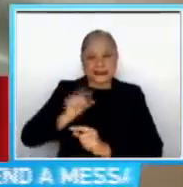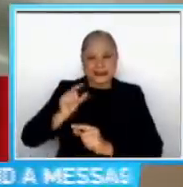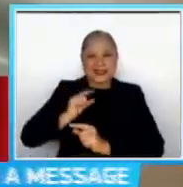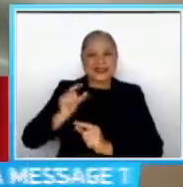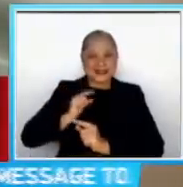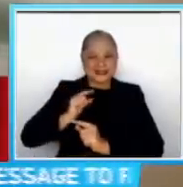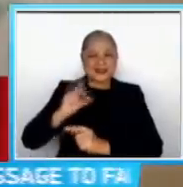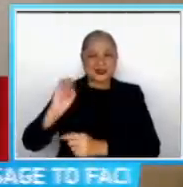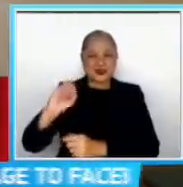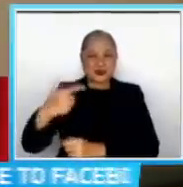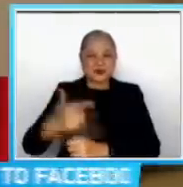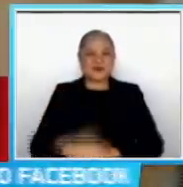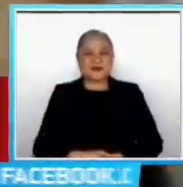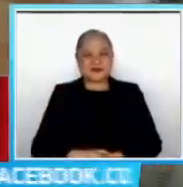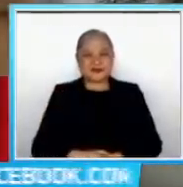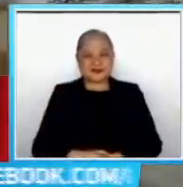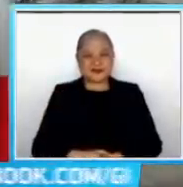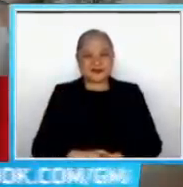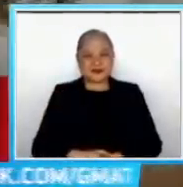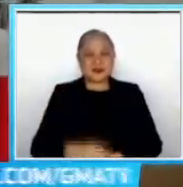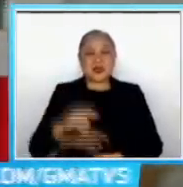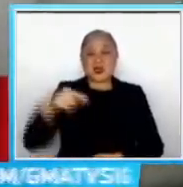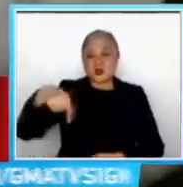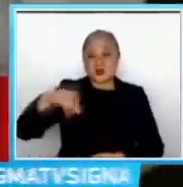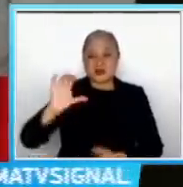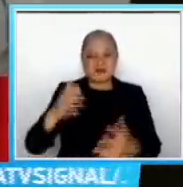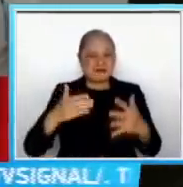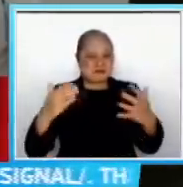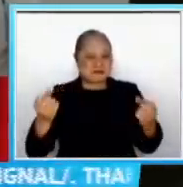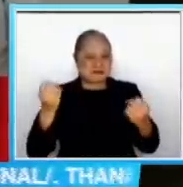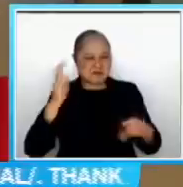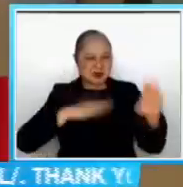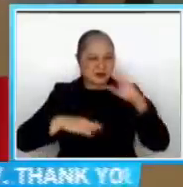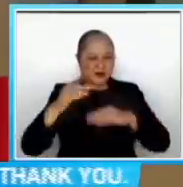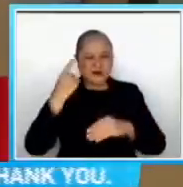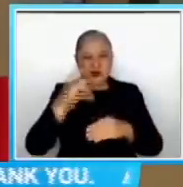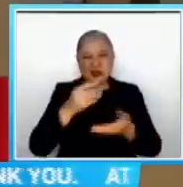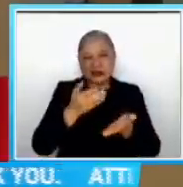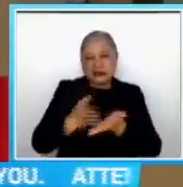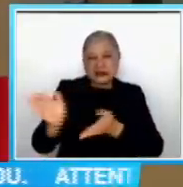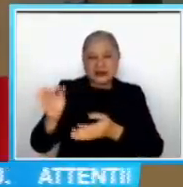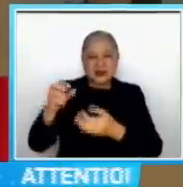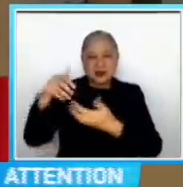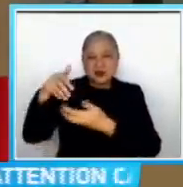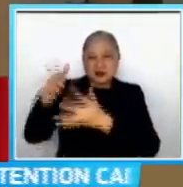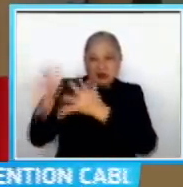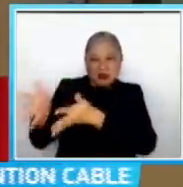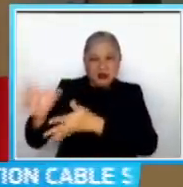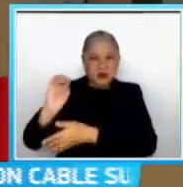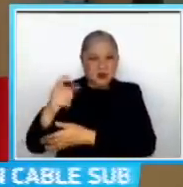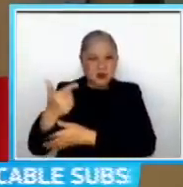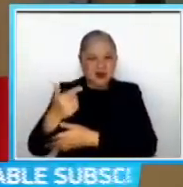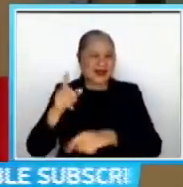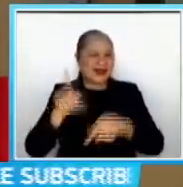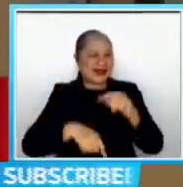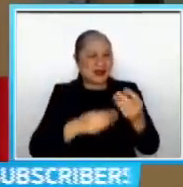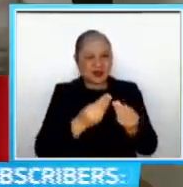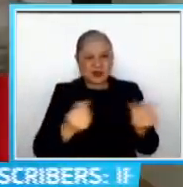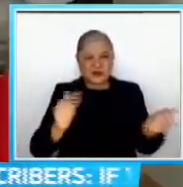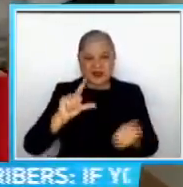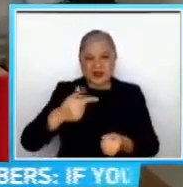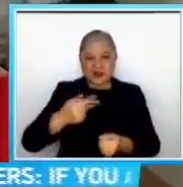Malaki ang problema ng Quezon City sa stray dogs At hindi raw kaya ng LGU na solusyonan ito ng mag-isa Kung